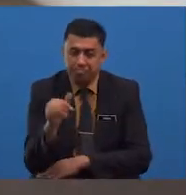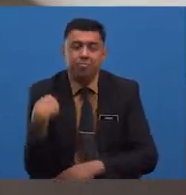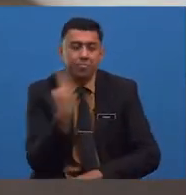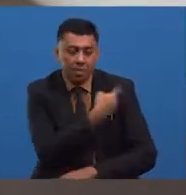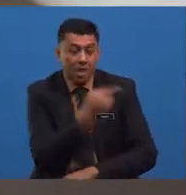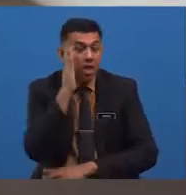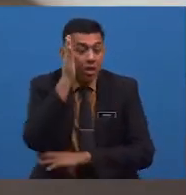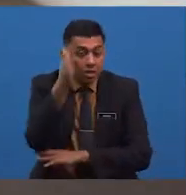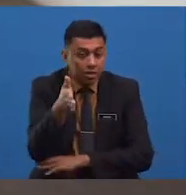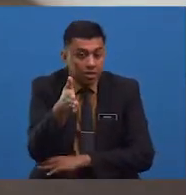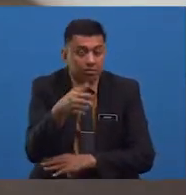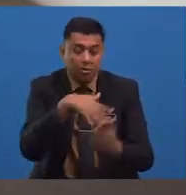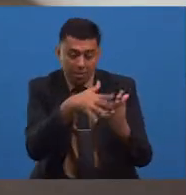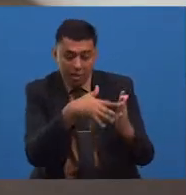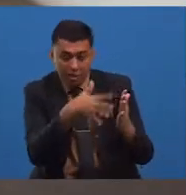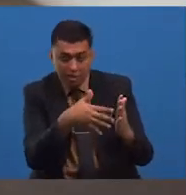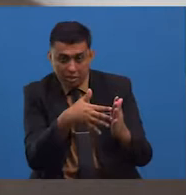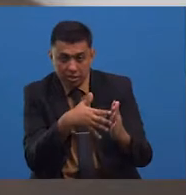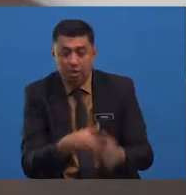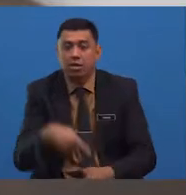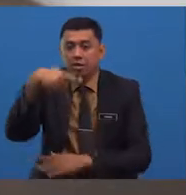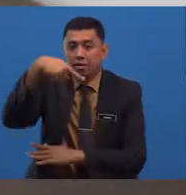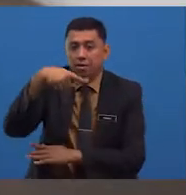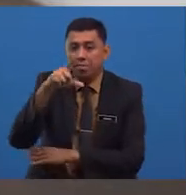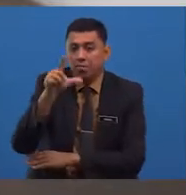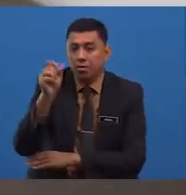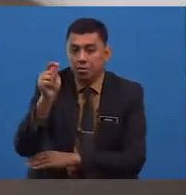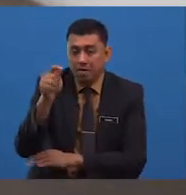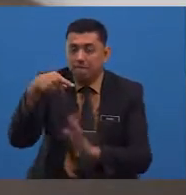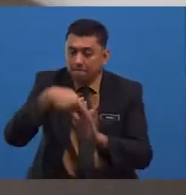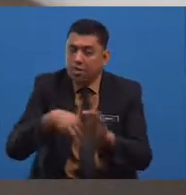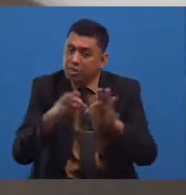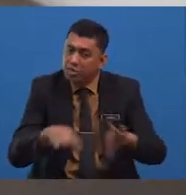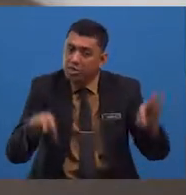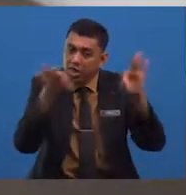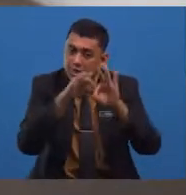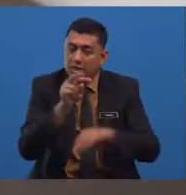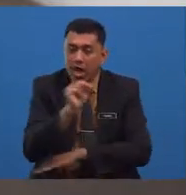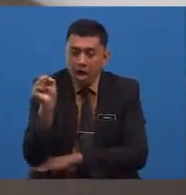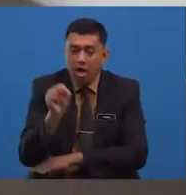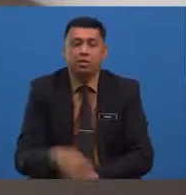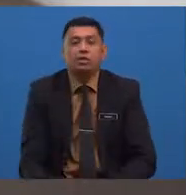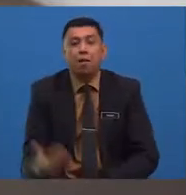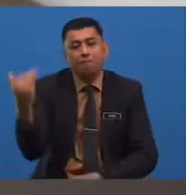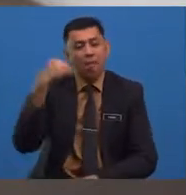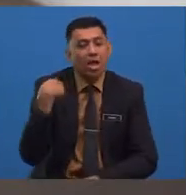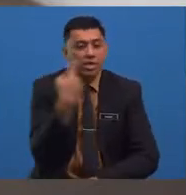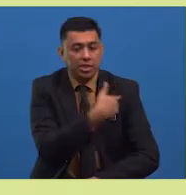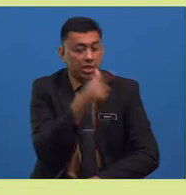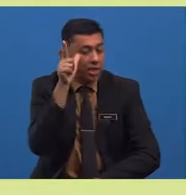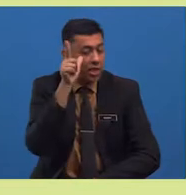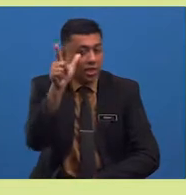akan mengkaji pula plot penceritaan. Pertama sekali, mari kita lihat